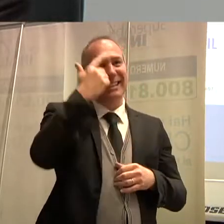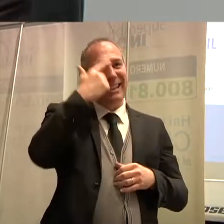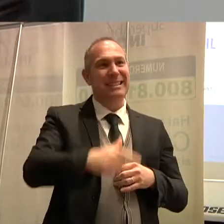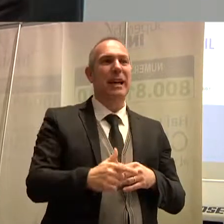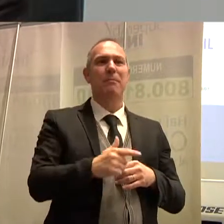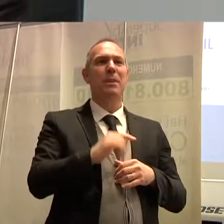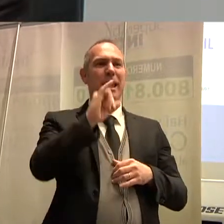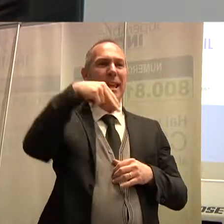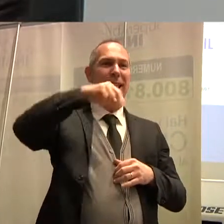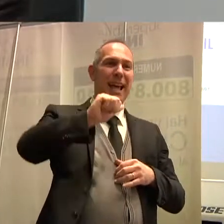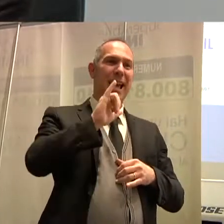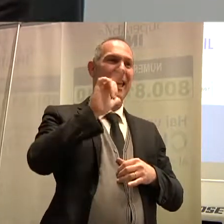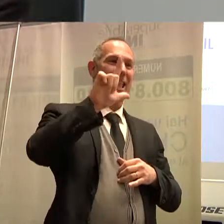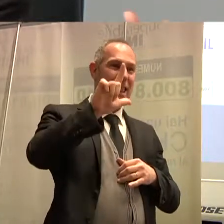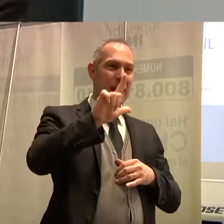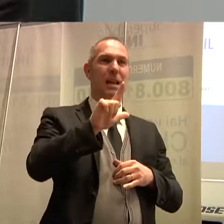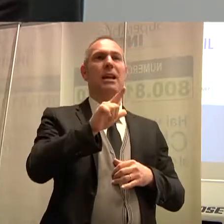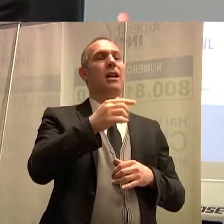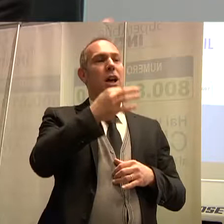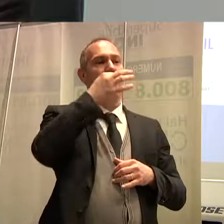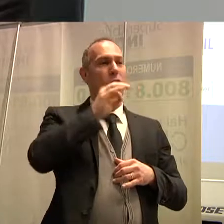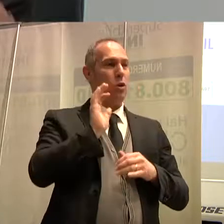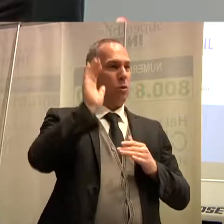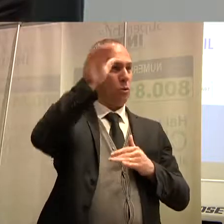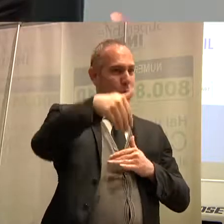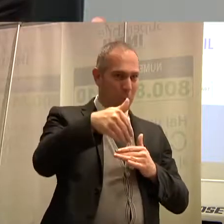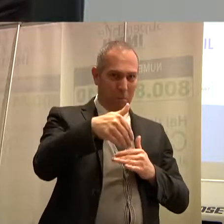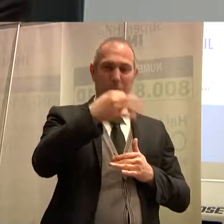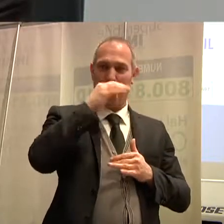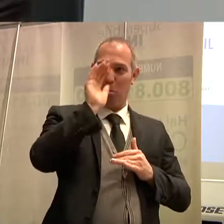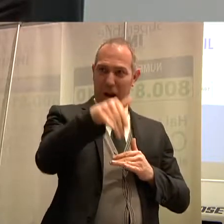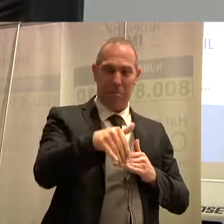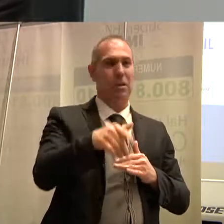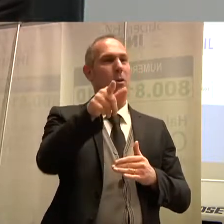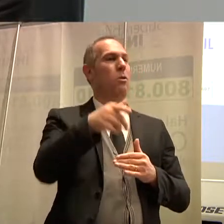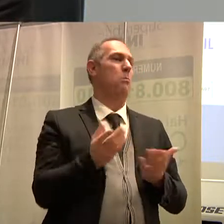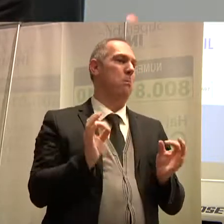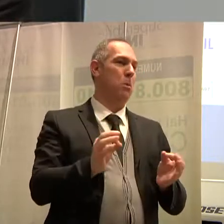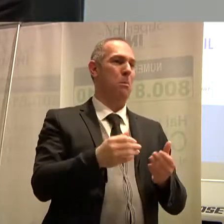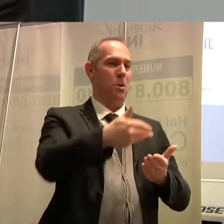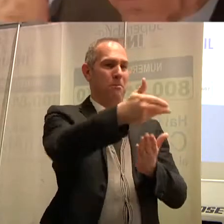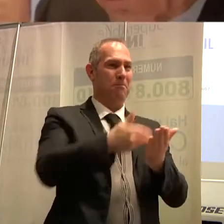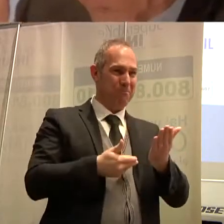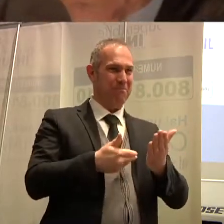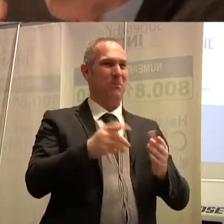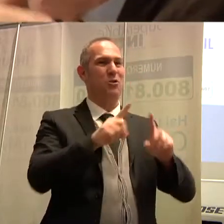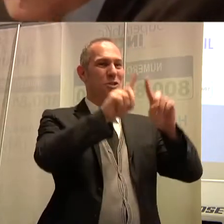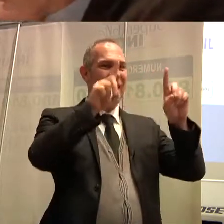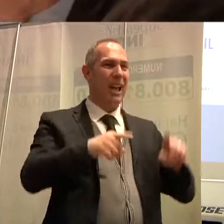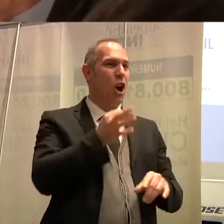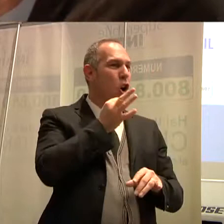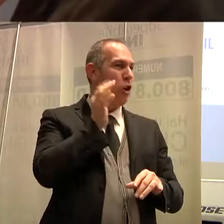che sapete è un servizio multicanale, costituito da rivista, portale, col center, azioni sul territorio,